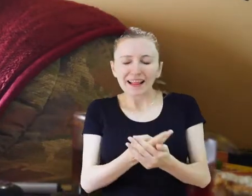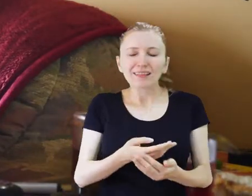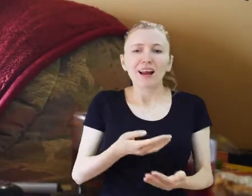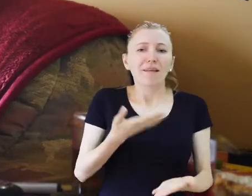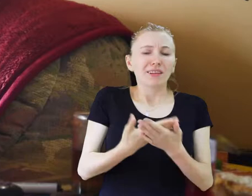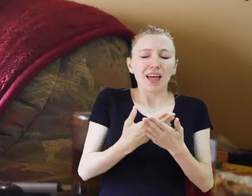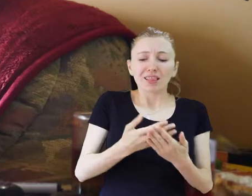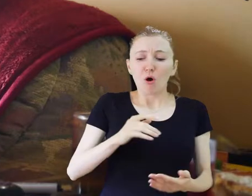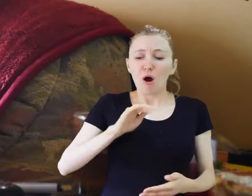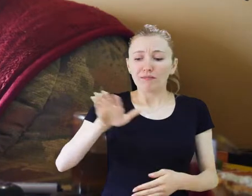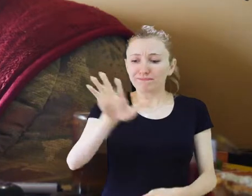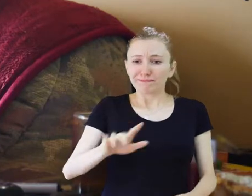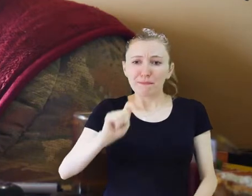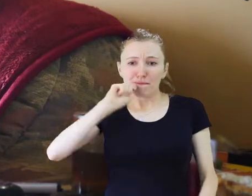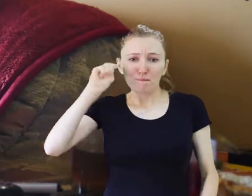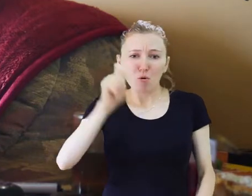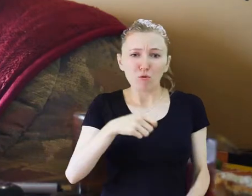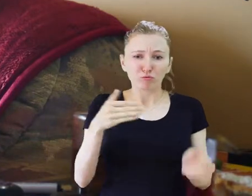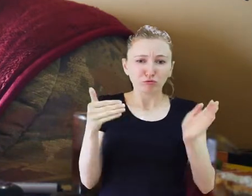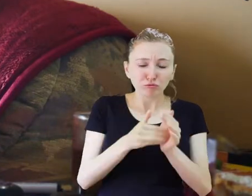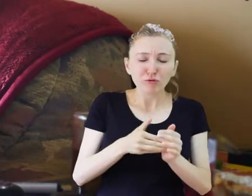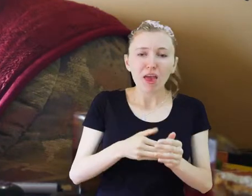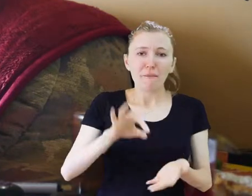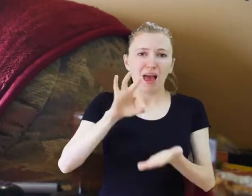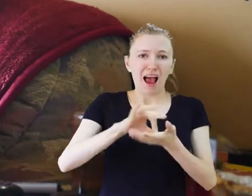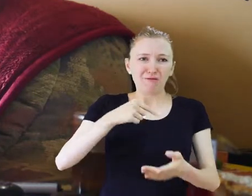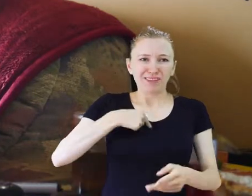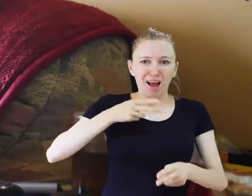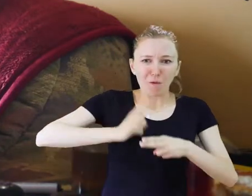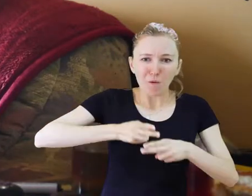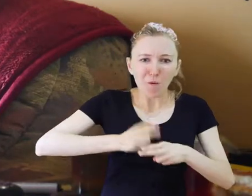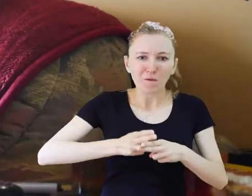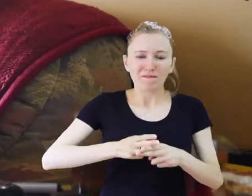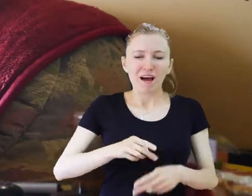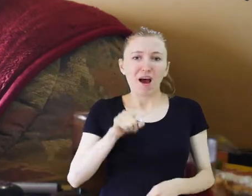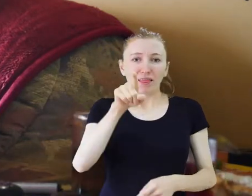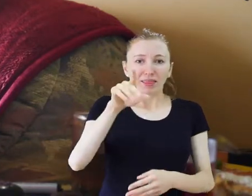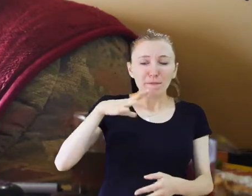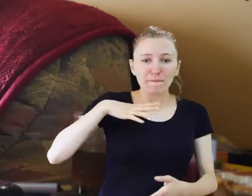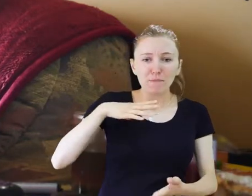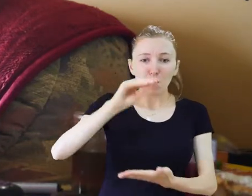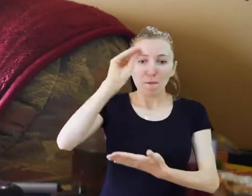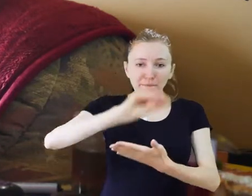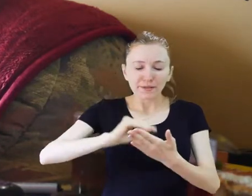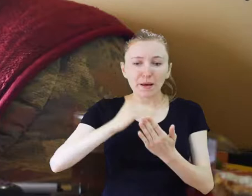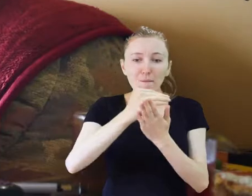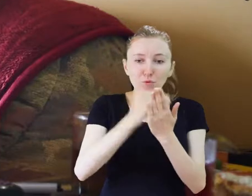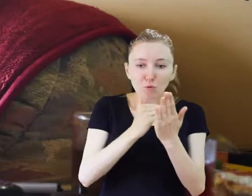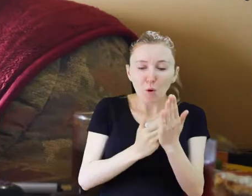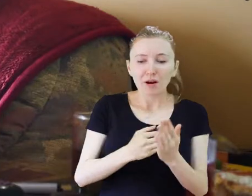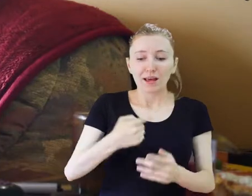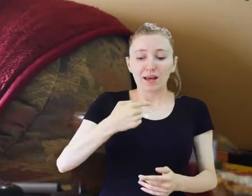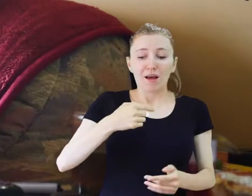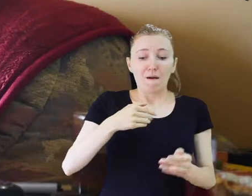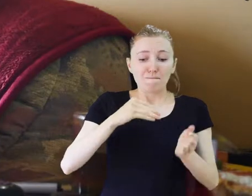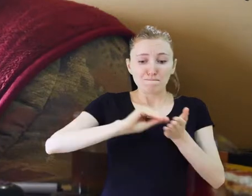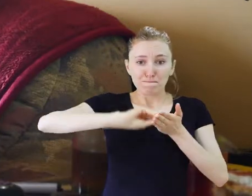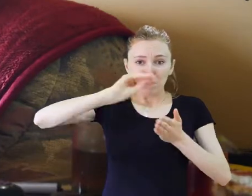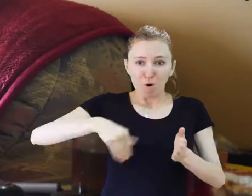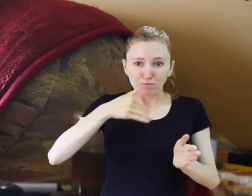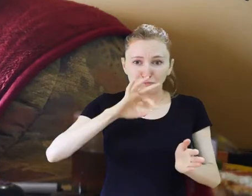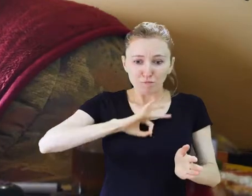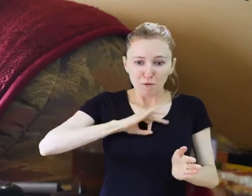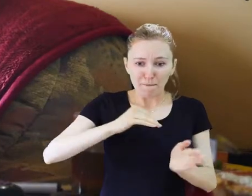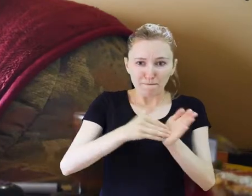kładła, ty mi pisałaś programy i przyjeżdżałaś po mój podpis. No i w